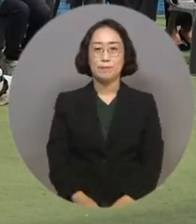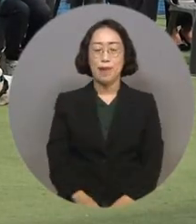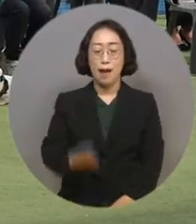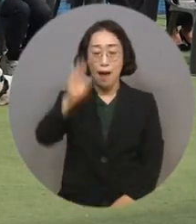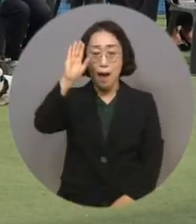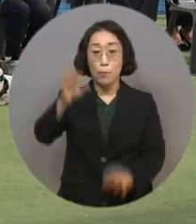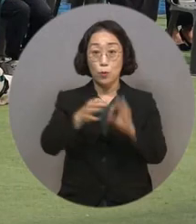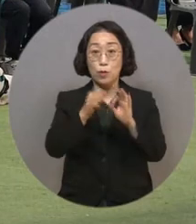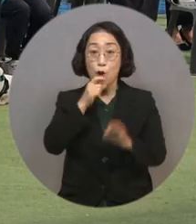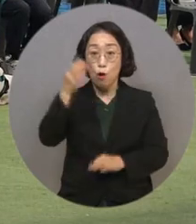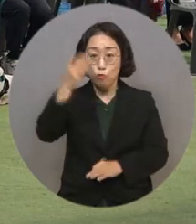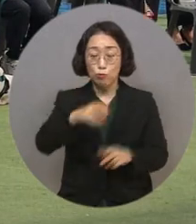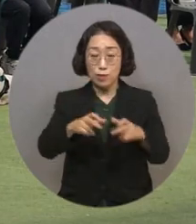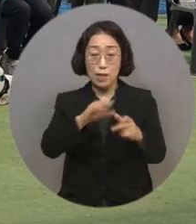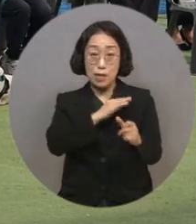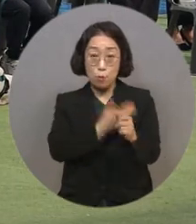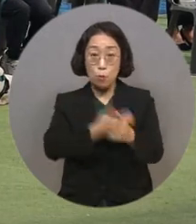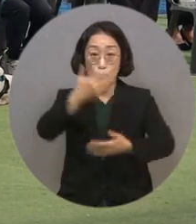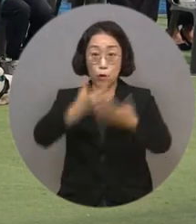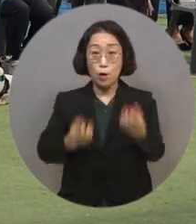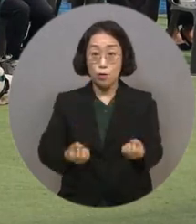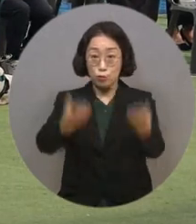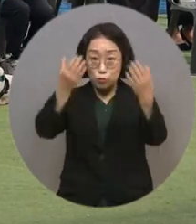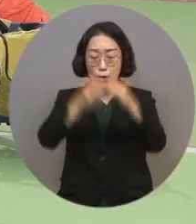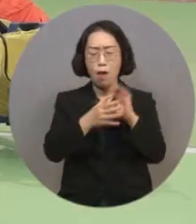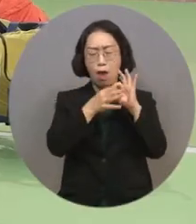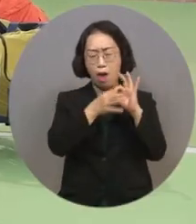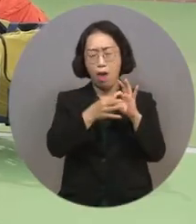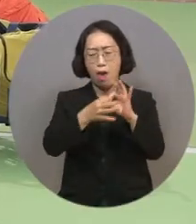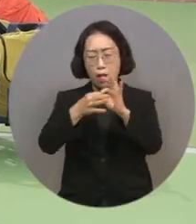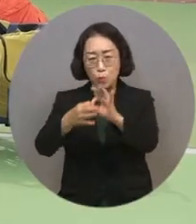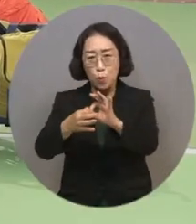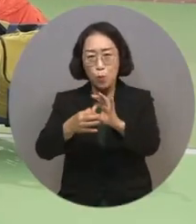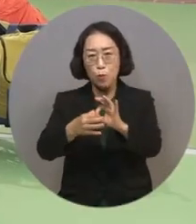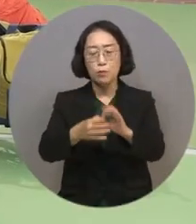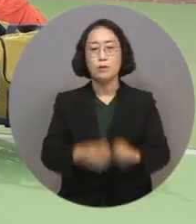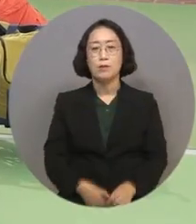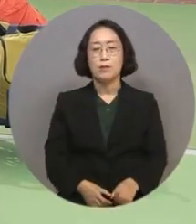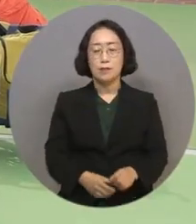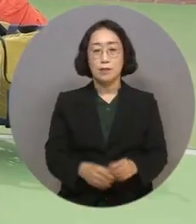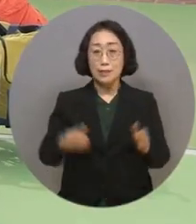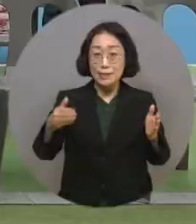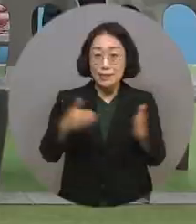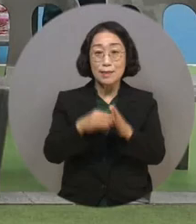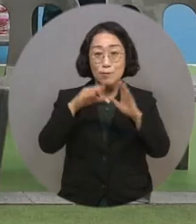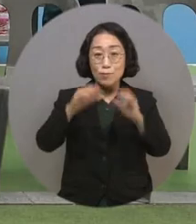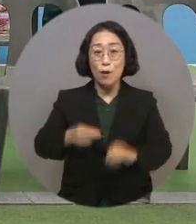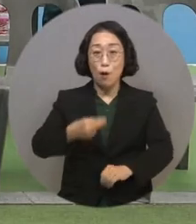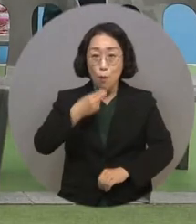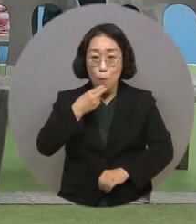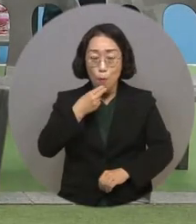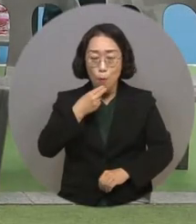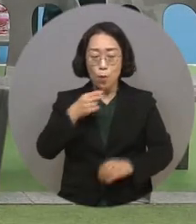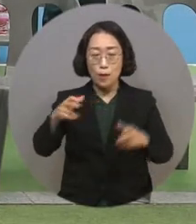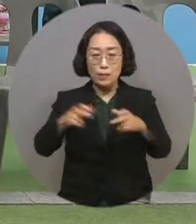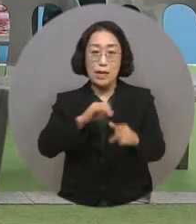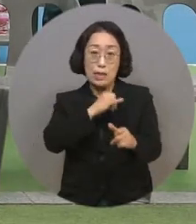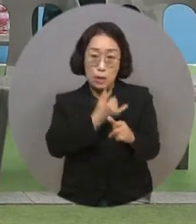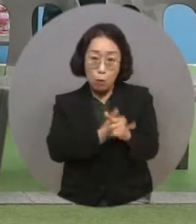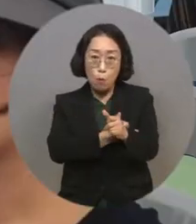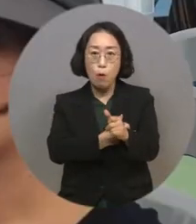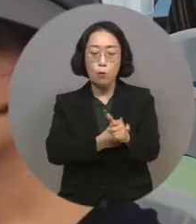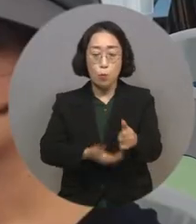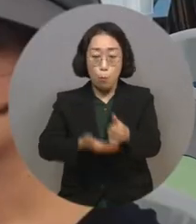앞으로도 여수 장애인권 영화제가 끊이지 않는 필름처럼 계속되길 바라며 장애인권과 포용성에